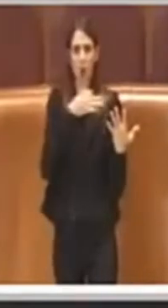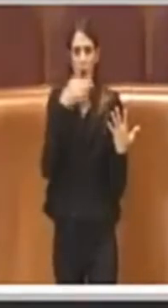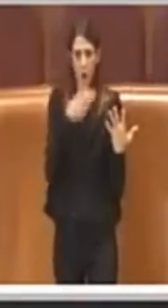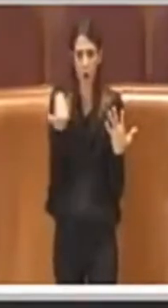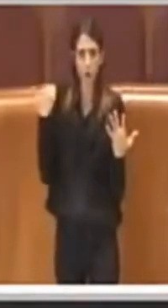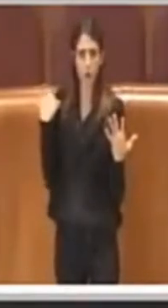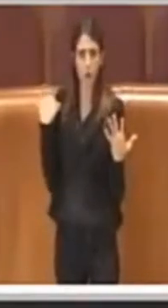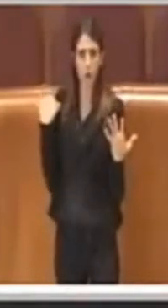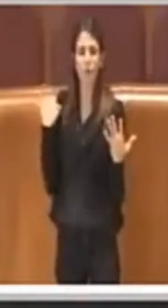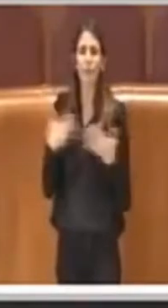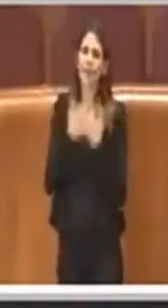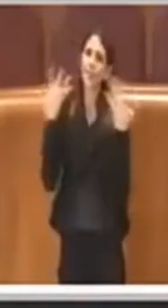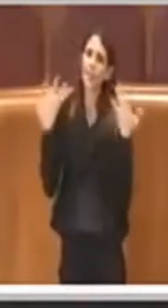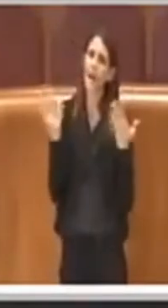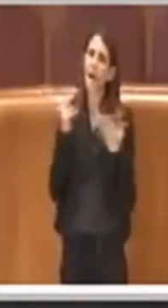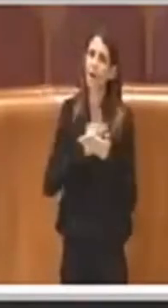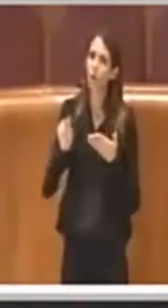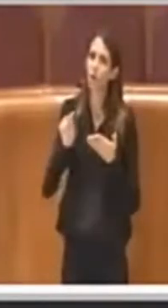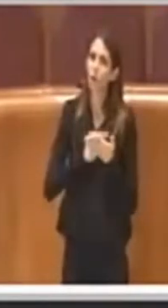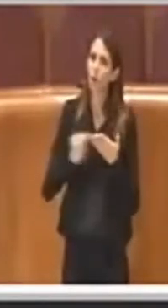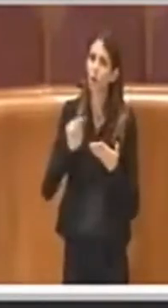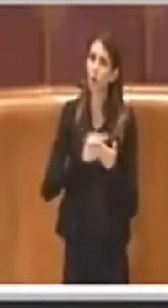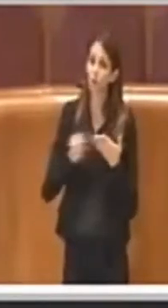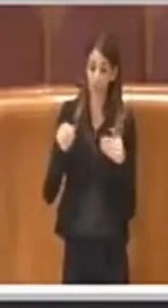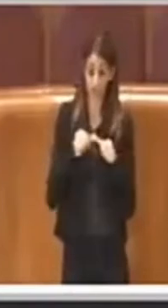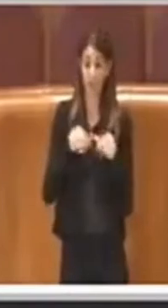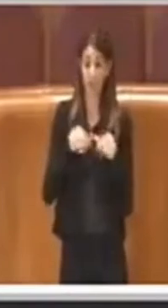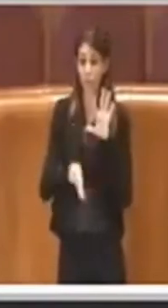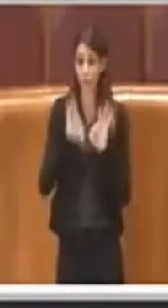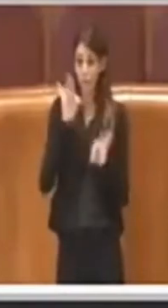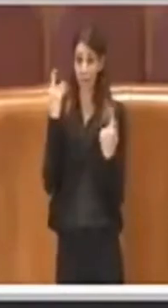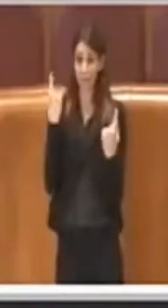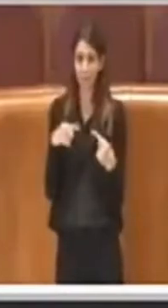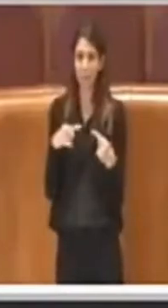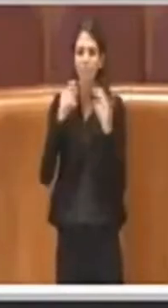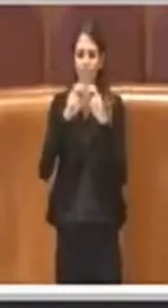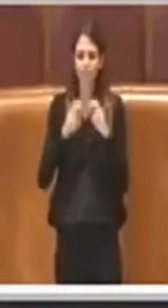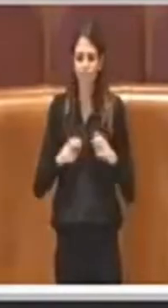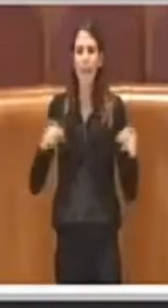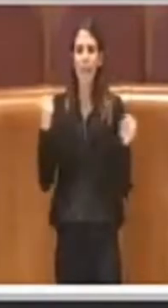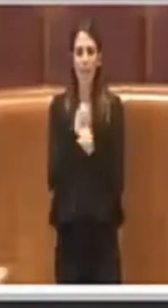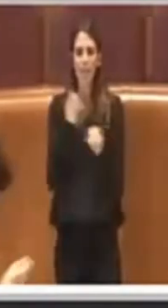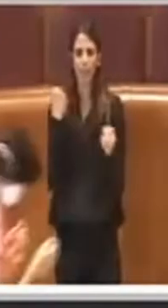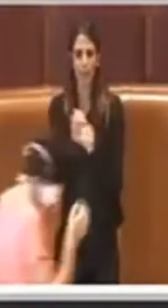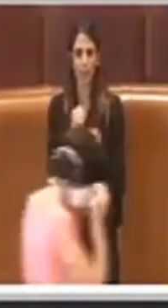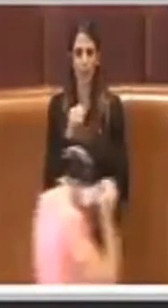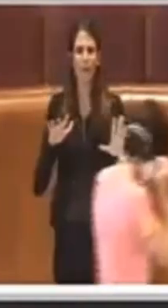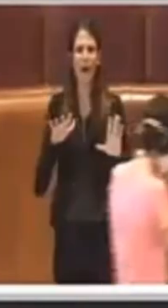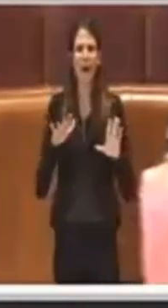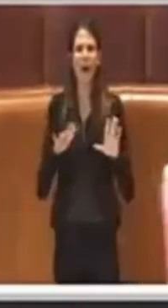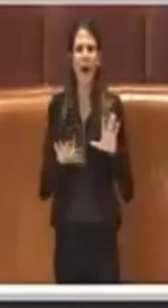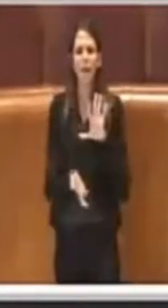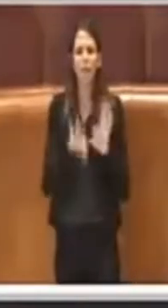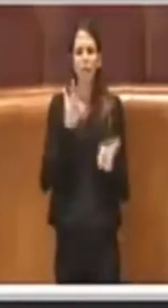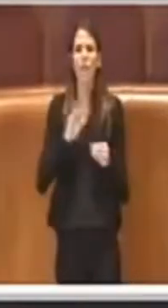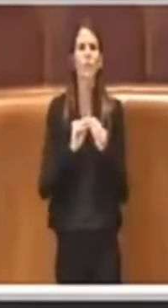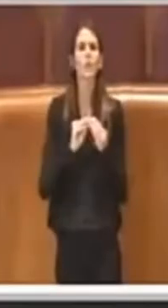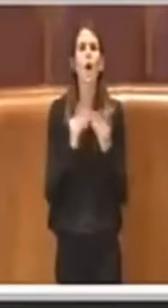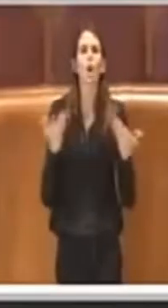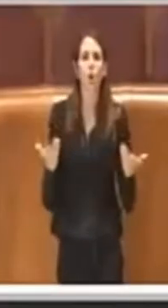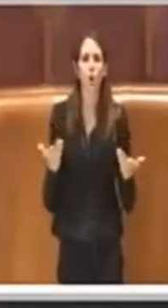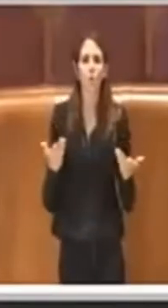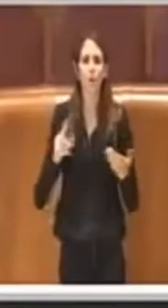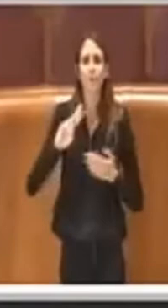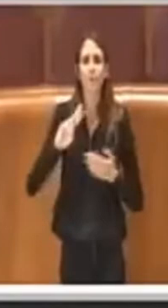giustamente gli uffici sulla base di questo indirizzo hanno lavorato. Da che cosa nasceva quell'indirizzo? Dal fatto che l'housing